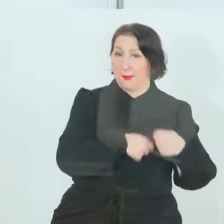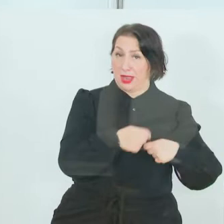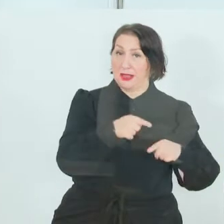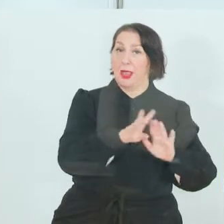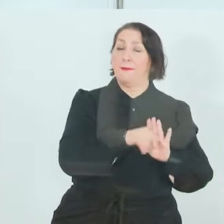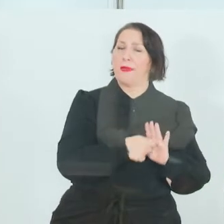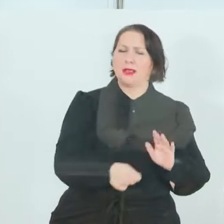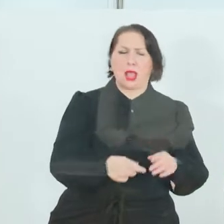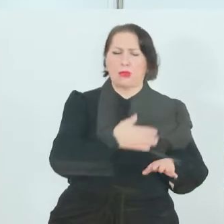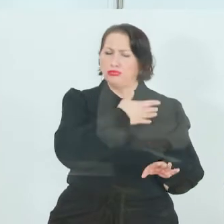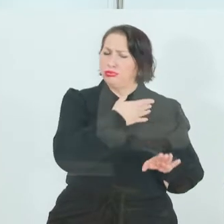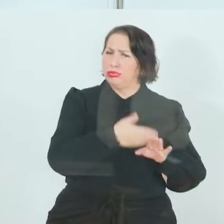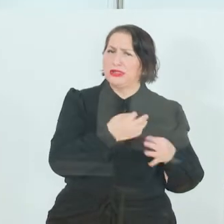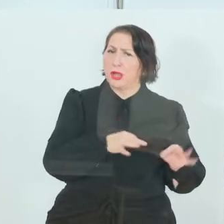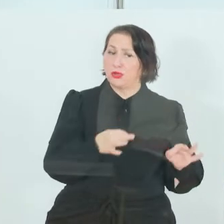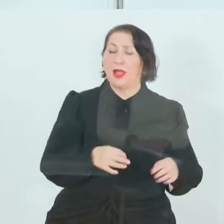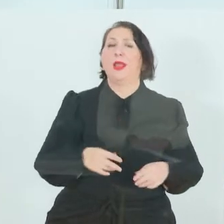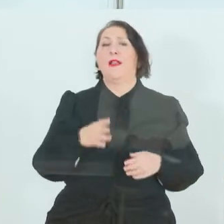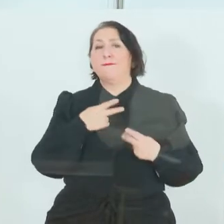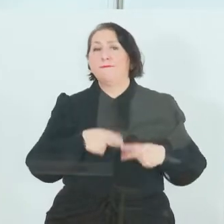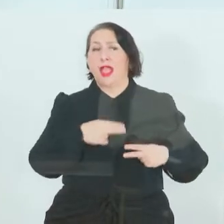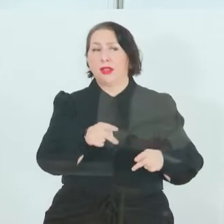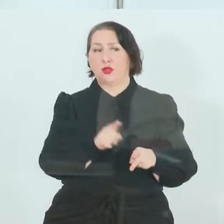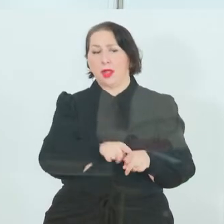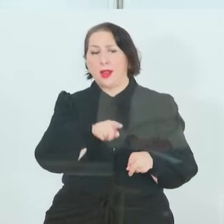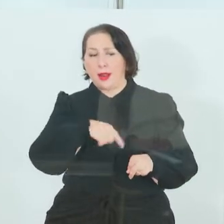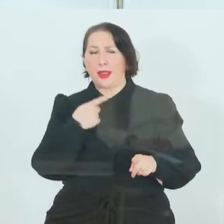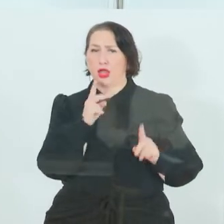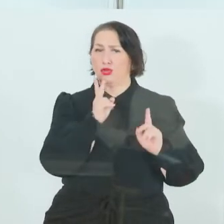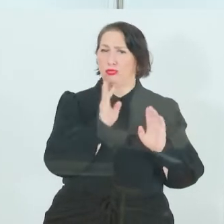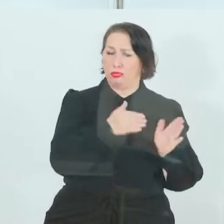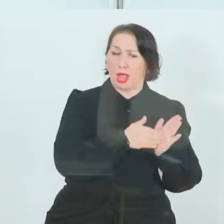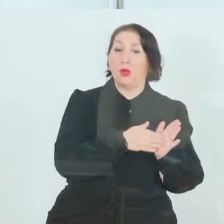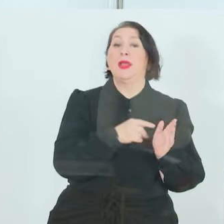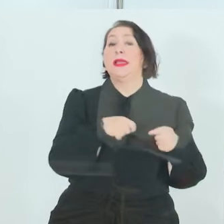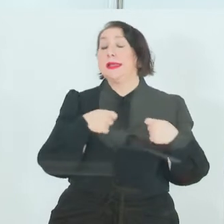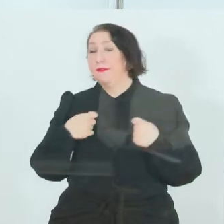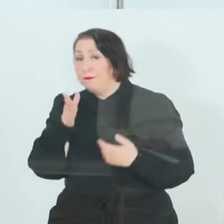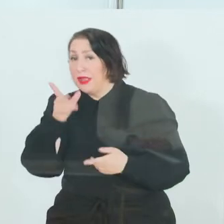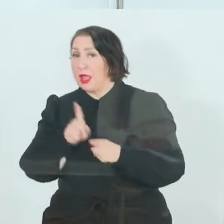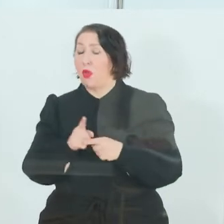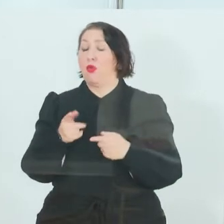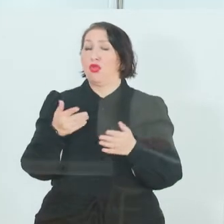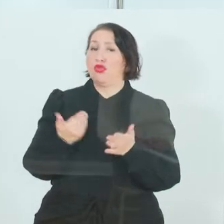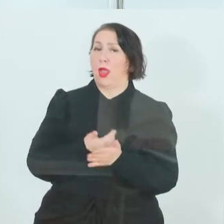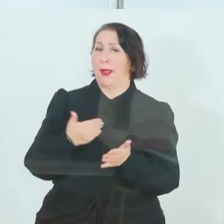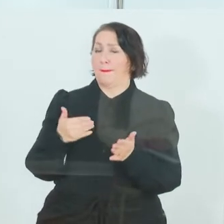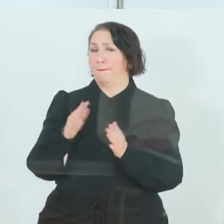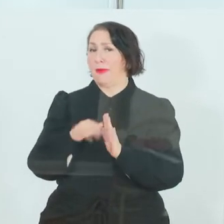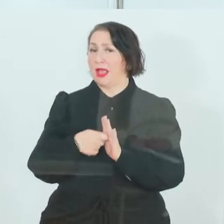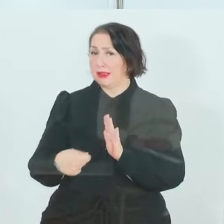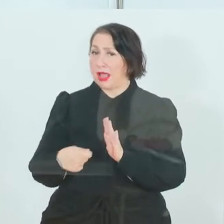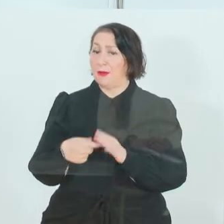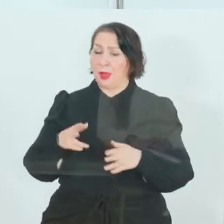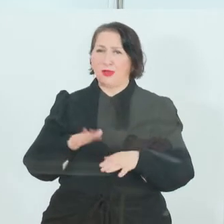die sich bewährt haben, weiter und länger zur Verfügung stehen. Und es wird auch neue Maßnahmen und braucht auch neue Maßnahmen, wie zum Beispiel die jetzigen